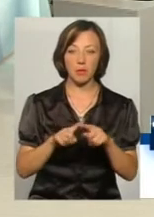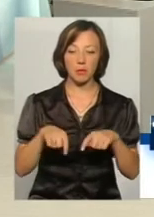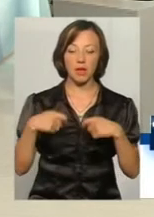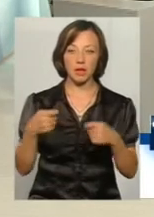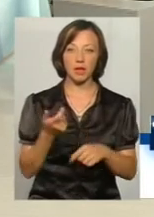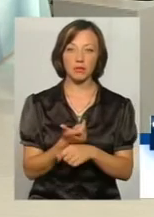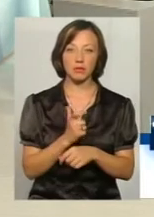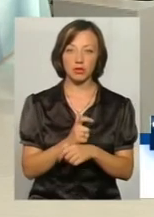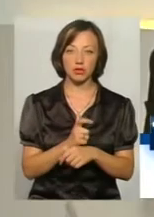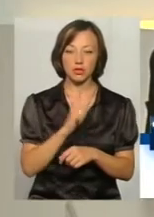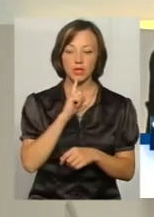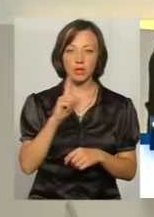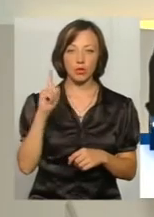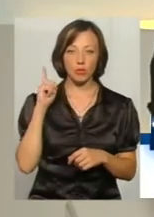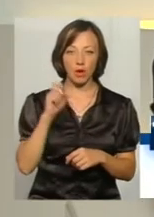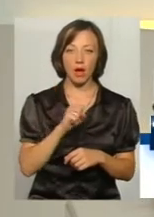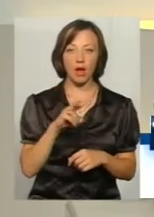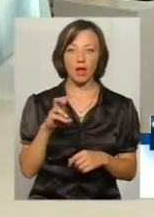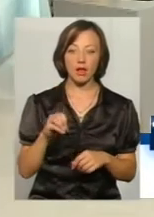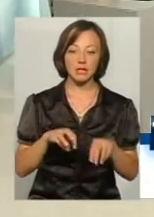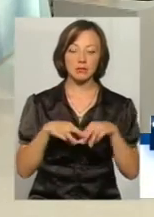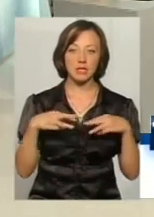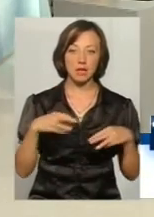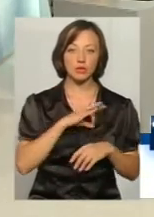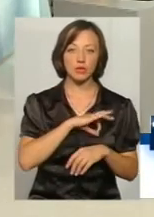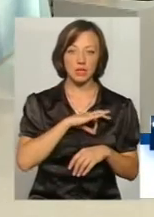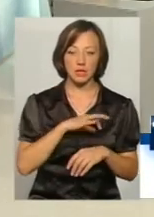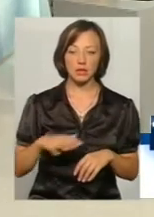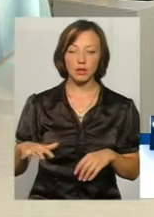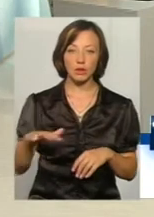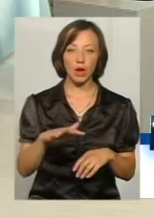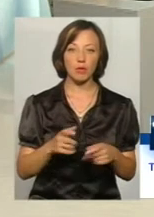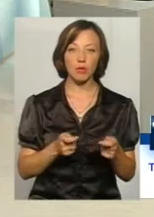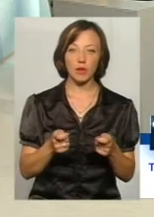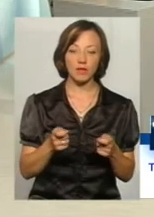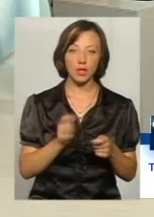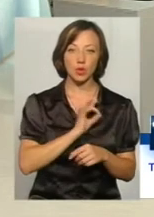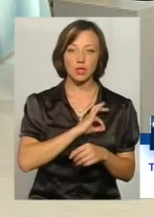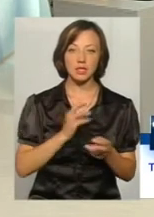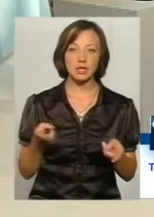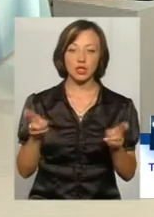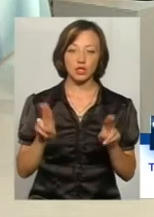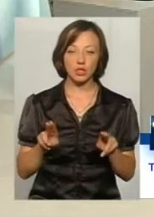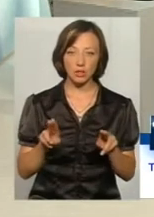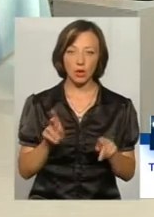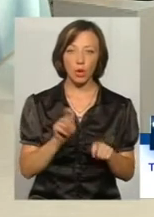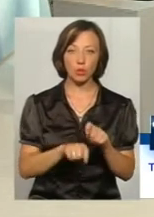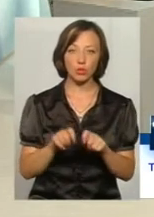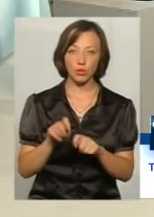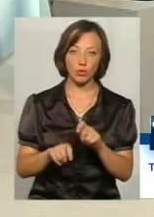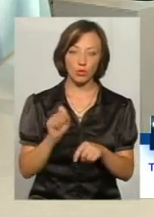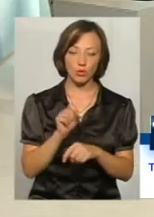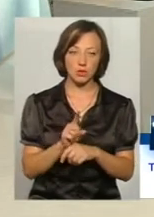більше, ніж рік тому, але за Міністерством юстиції і територіальними управліннями юстиції залишились певні функції контролю.